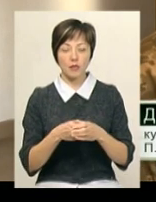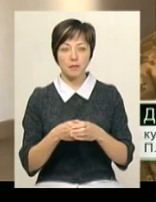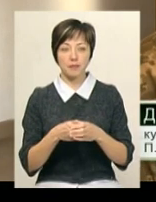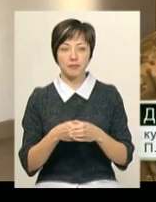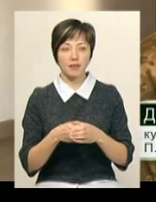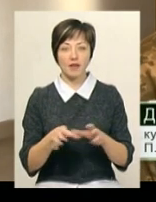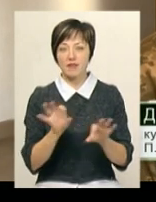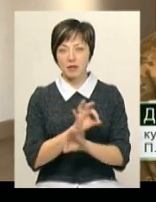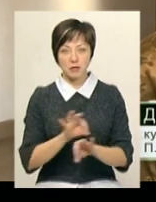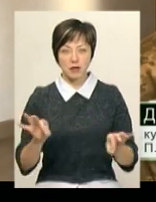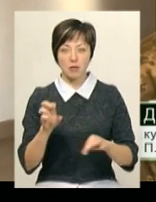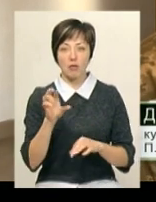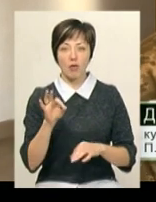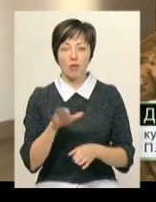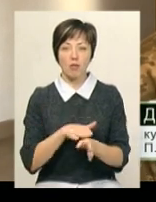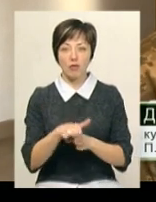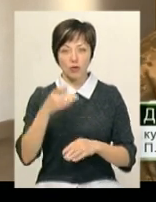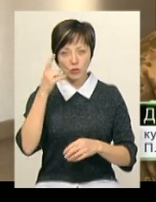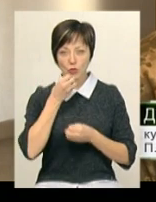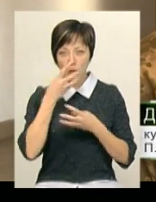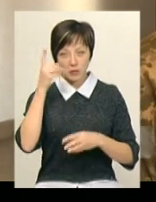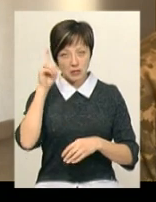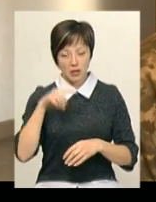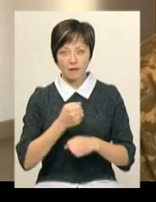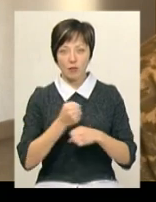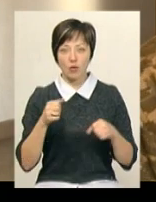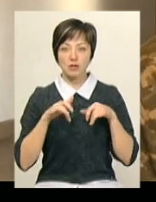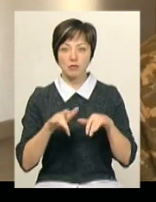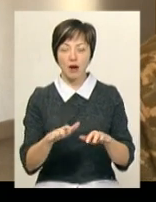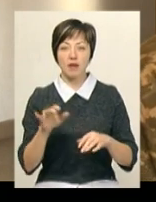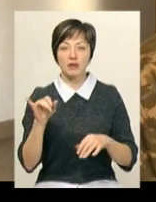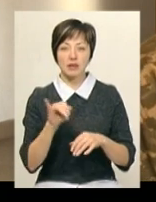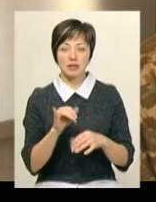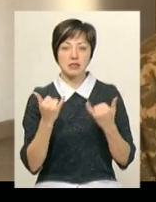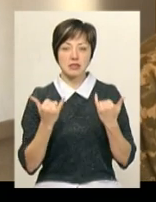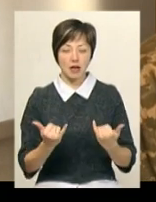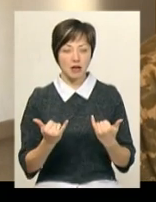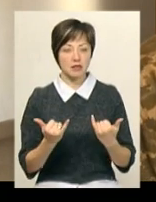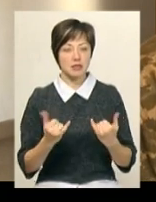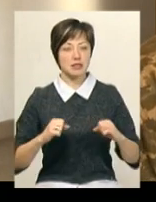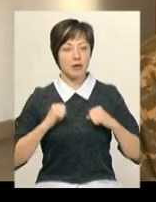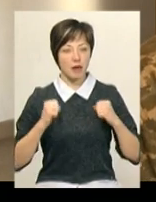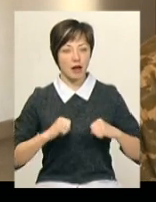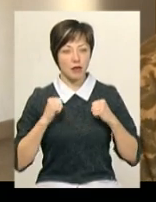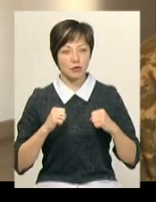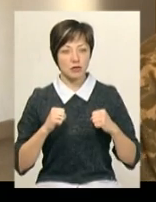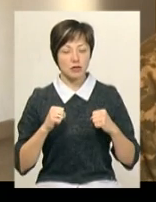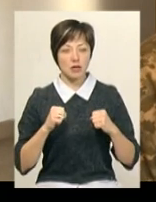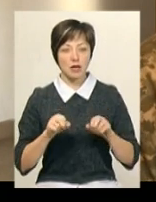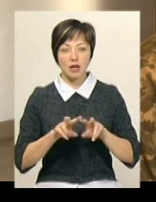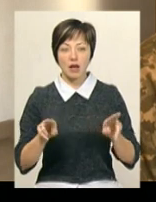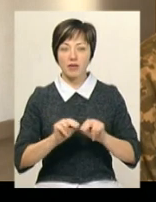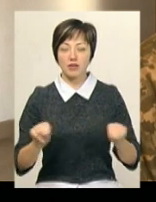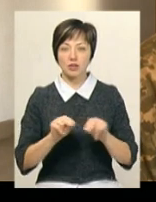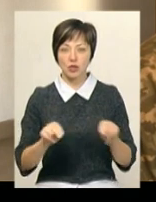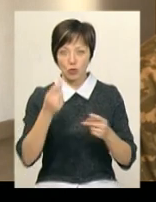взагалі відмінників, тому що повністю добре знаємо вибухову справу, знання загородження. Зараз намагаємося в ролі викладачів